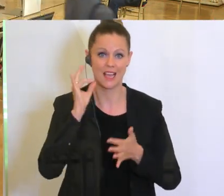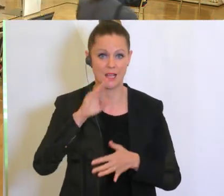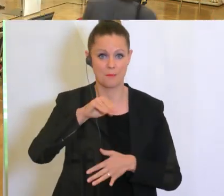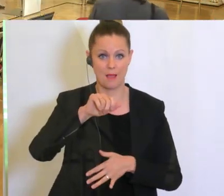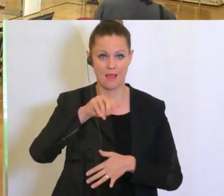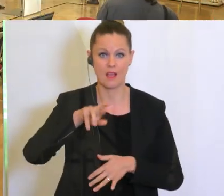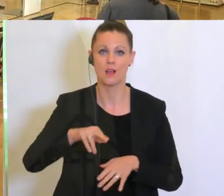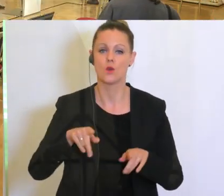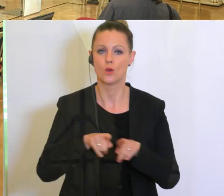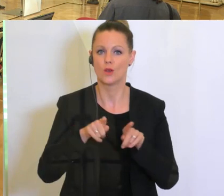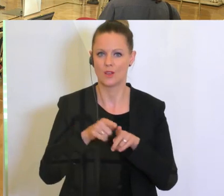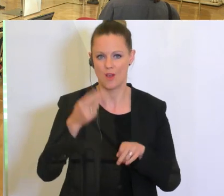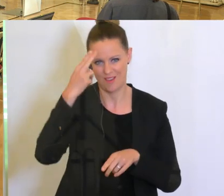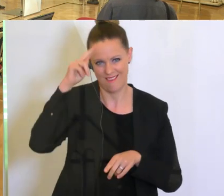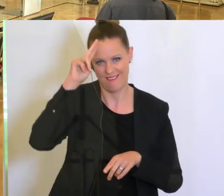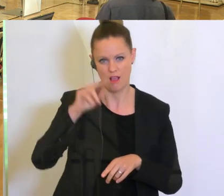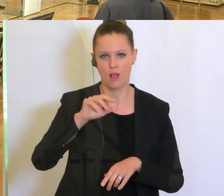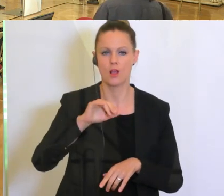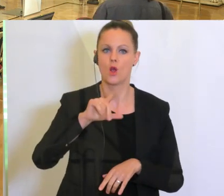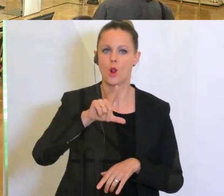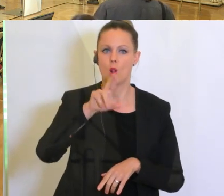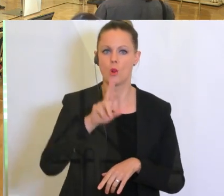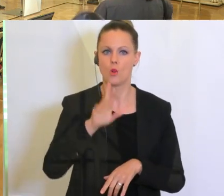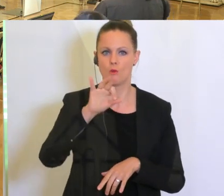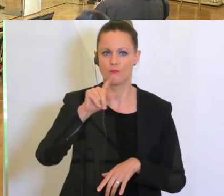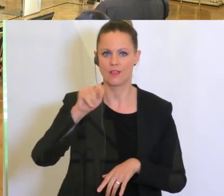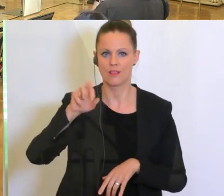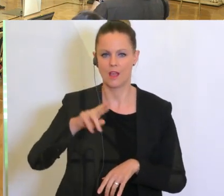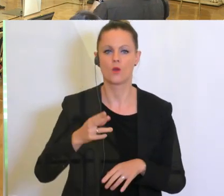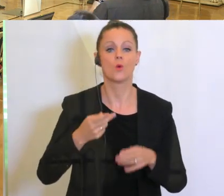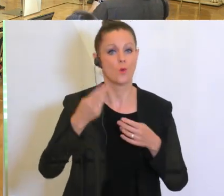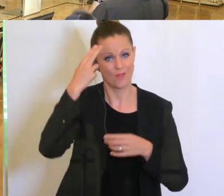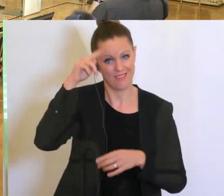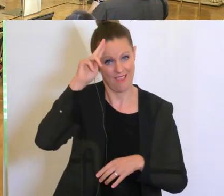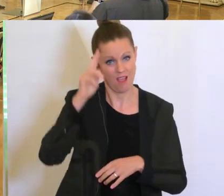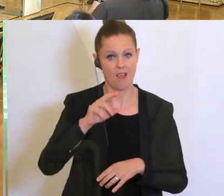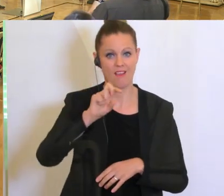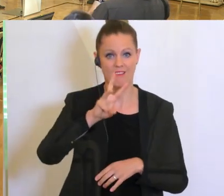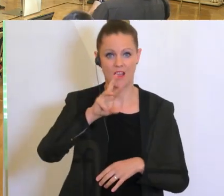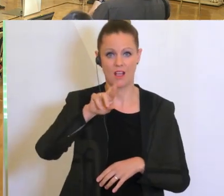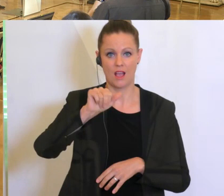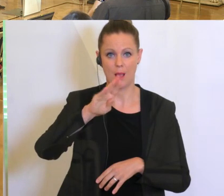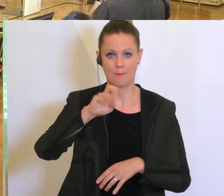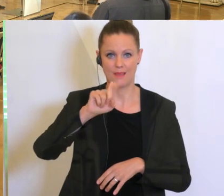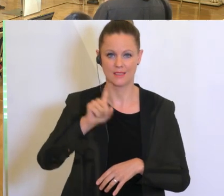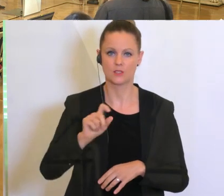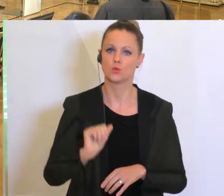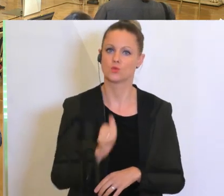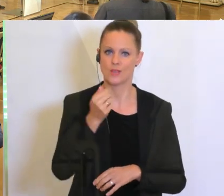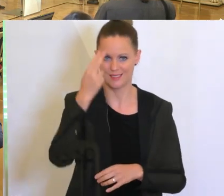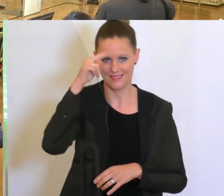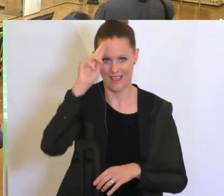dem Herrn John Lüftner, AAFP-Präsident und ORF-General Alexander Rabetz. Und ich ersuche zunächst um das Statement des Herrn